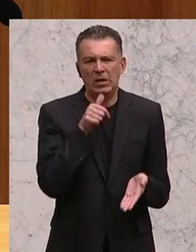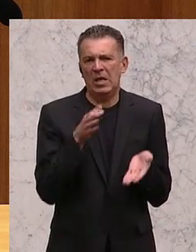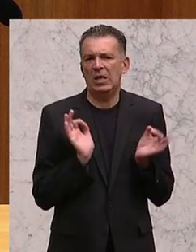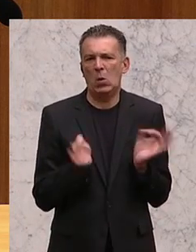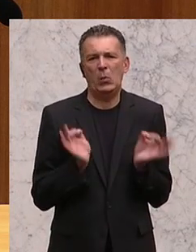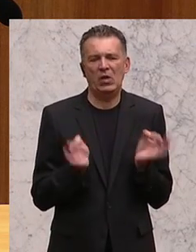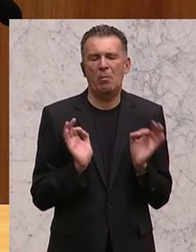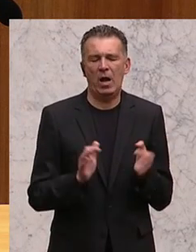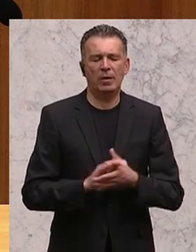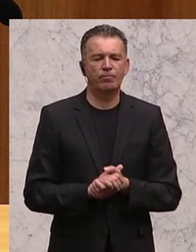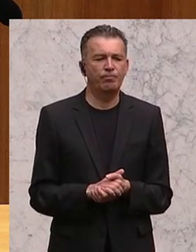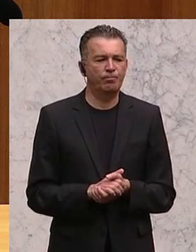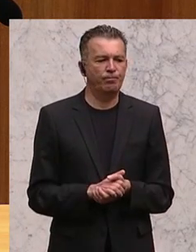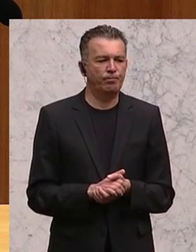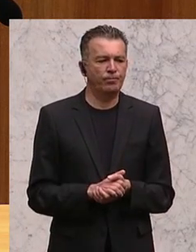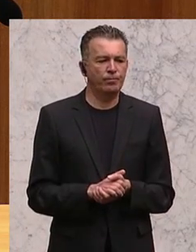Szenarie.